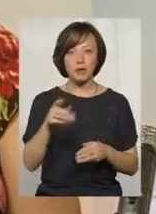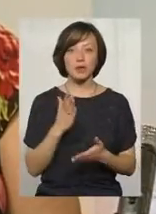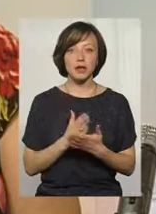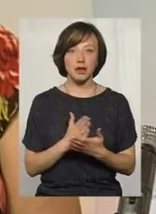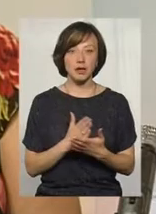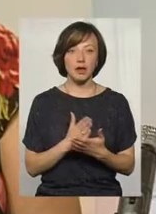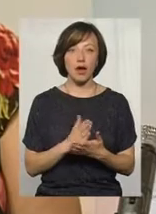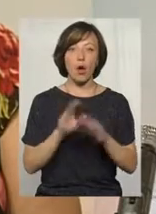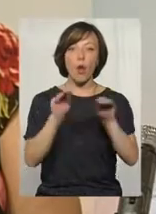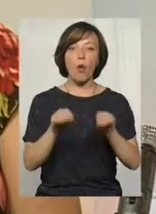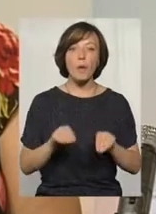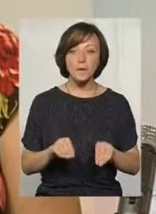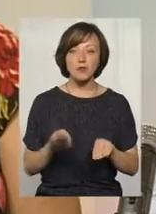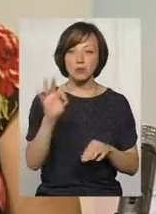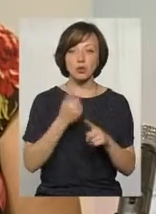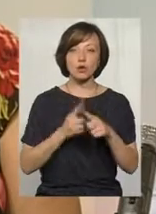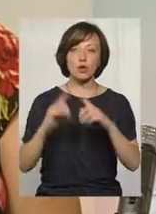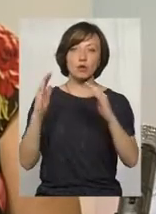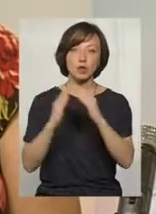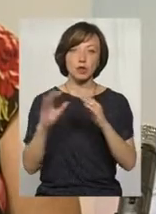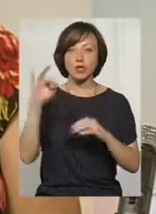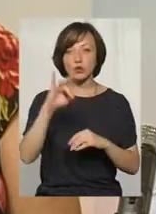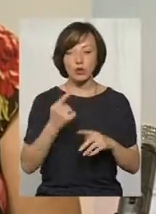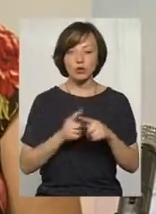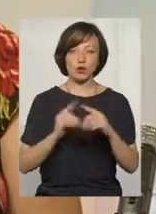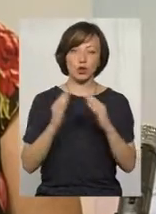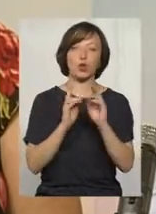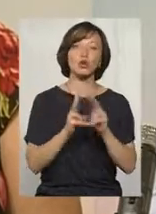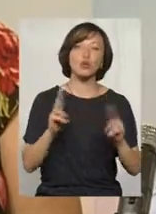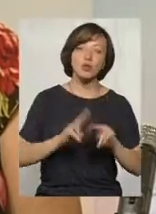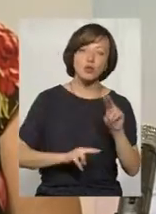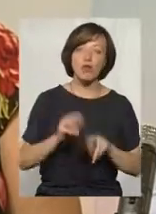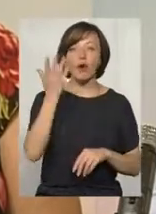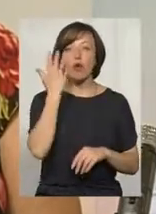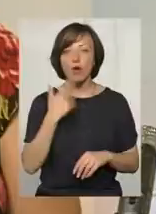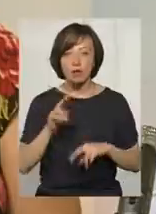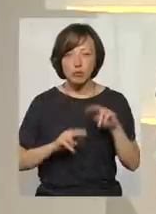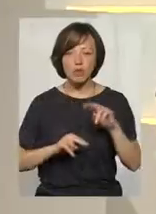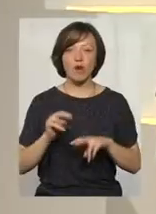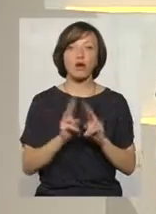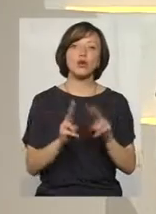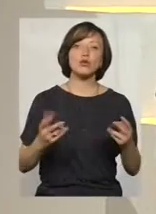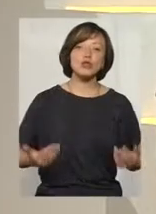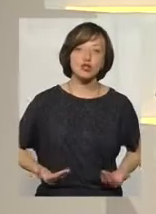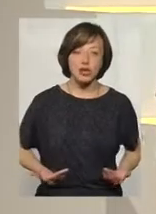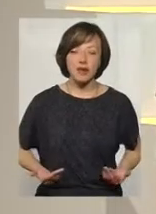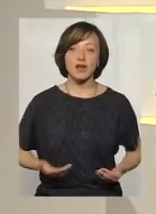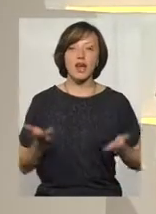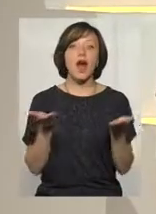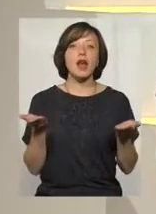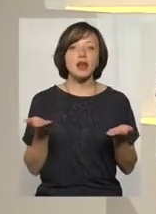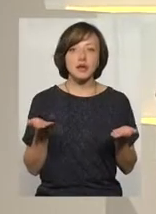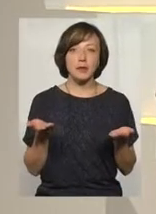опис про цей будинок, тобто про історію цього будинка, хто будував, коли будувались, хто жив, які